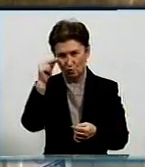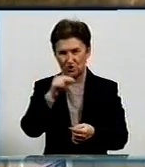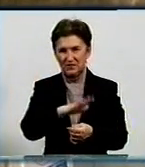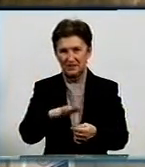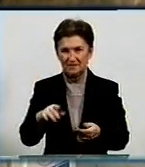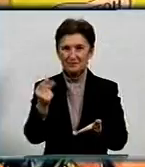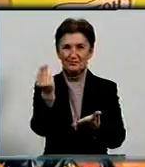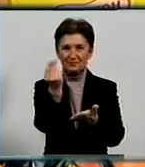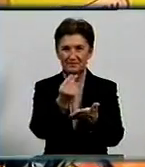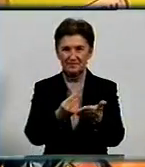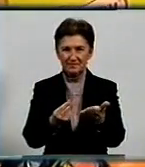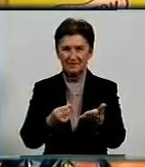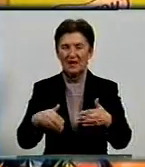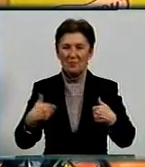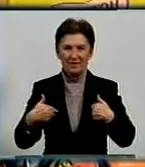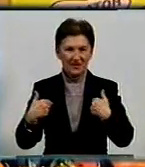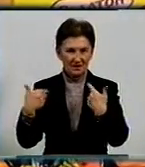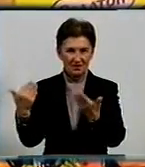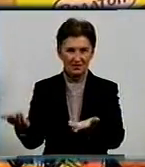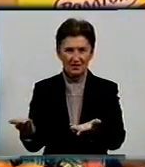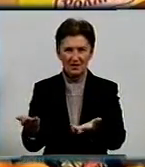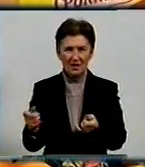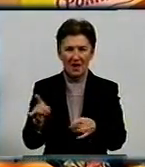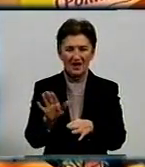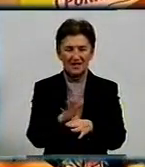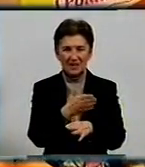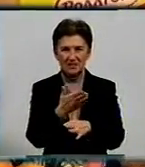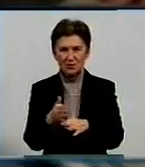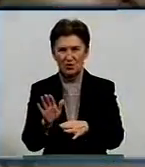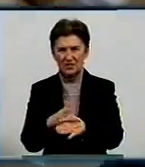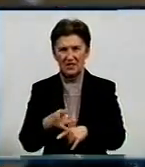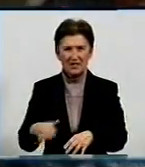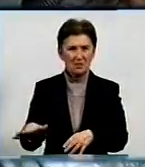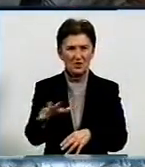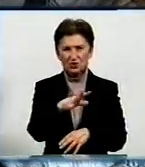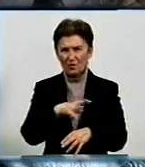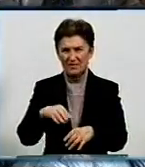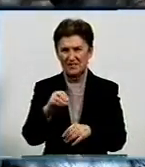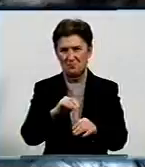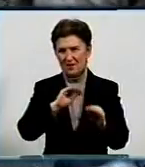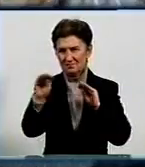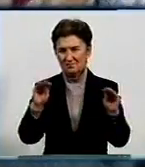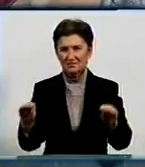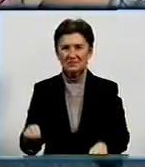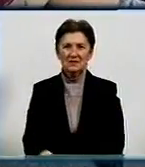будинків написали військовим привітання. Вантаж розподілять між усіма підрозділами, які формувалися в Кіровограді.